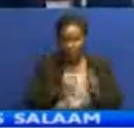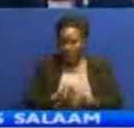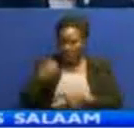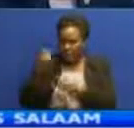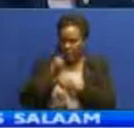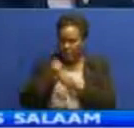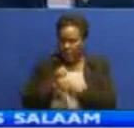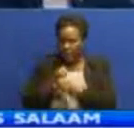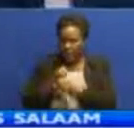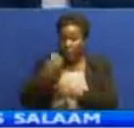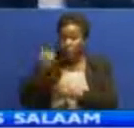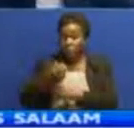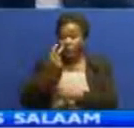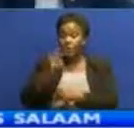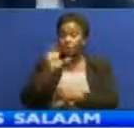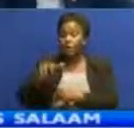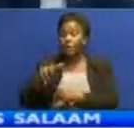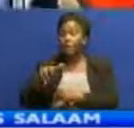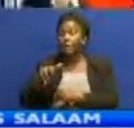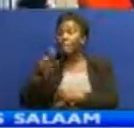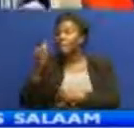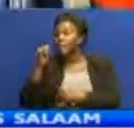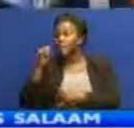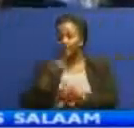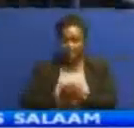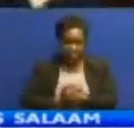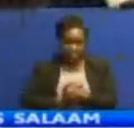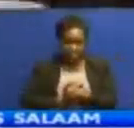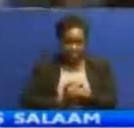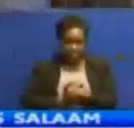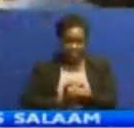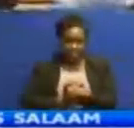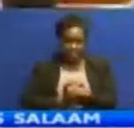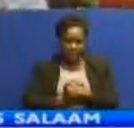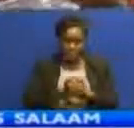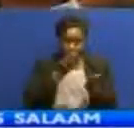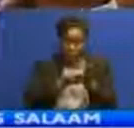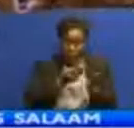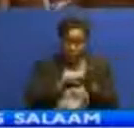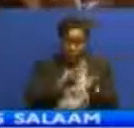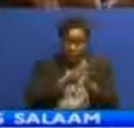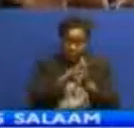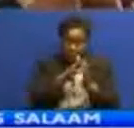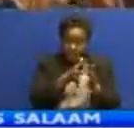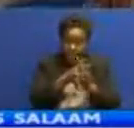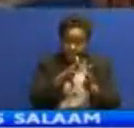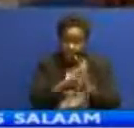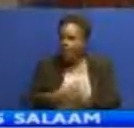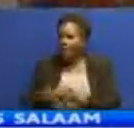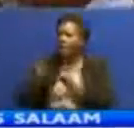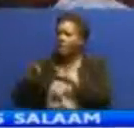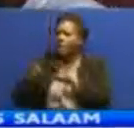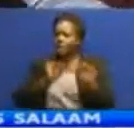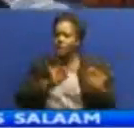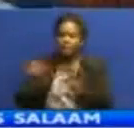16 mwakalfumbili na kuminanane banda ya ushahidi kutoka upande wa utetezi hakimu simba amiahirisha